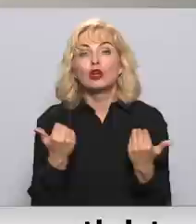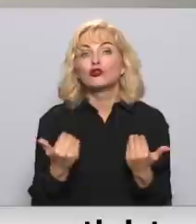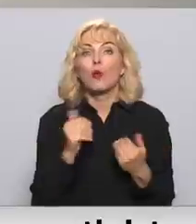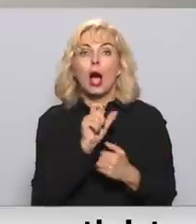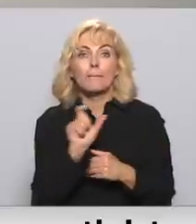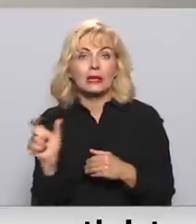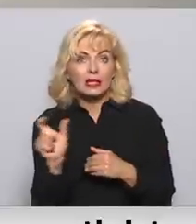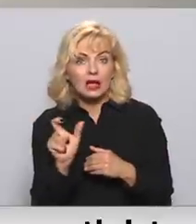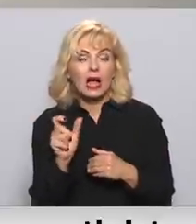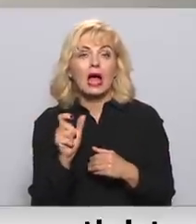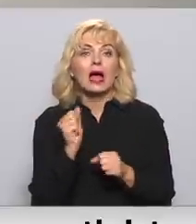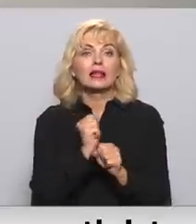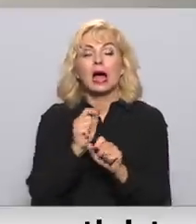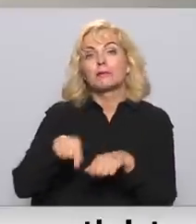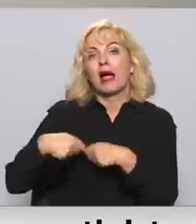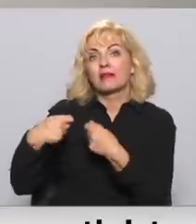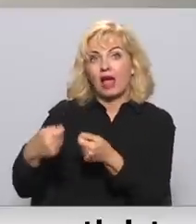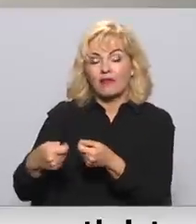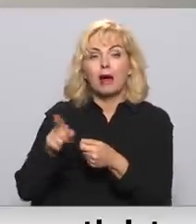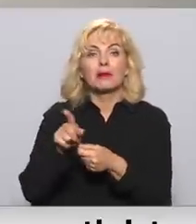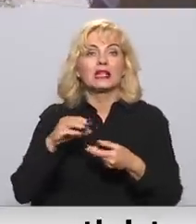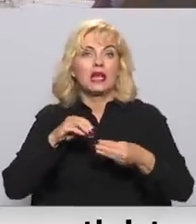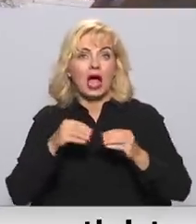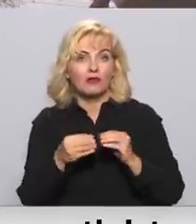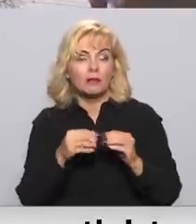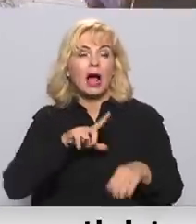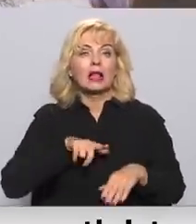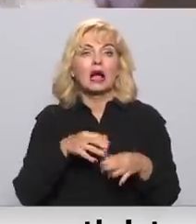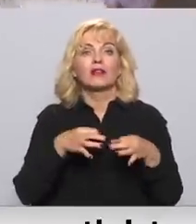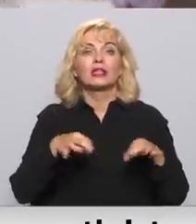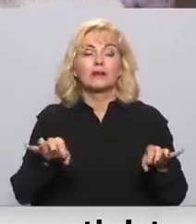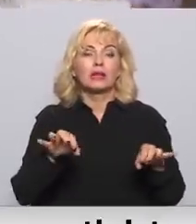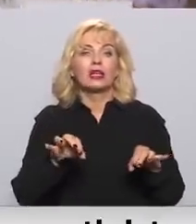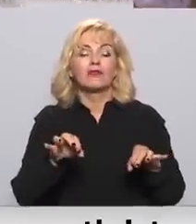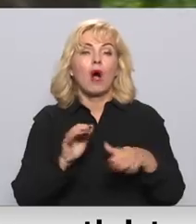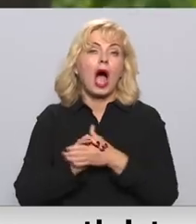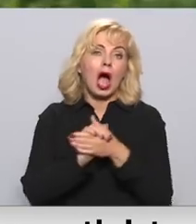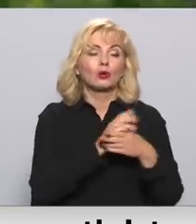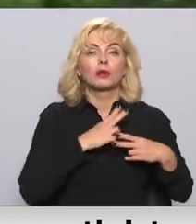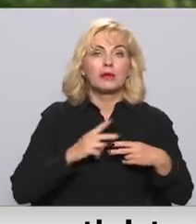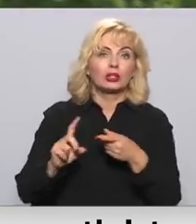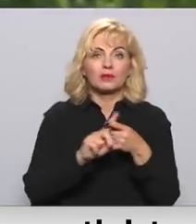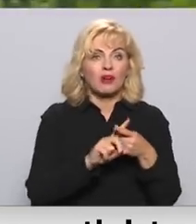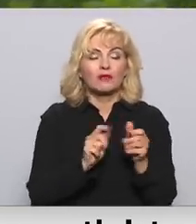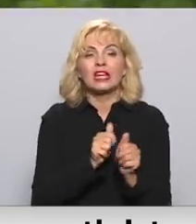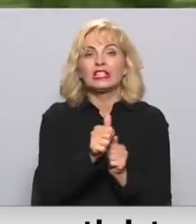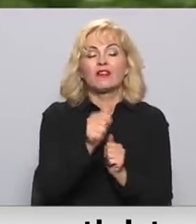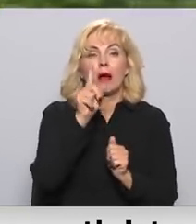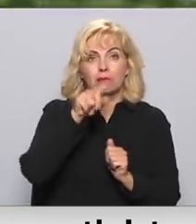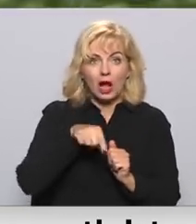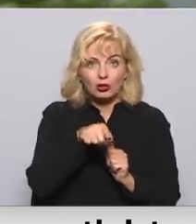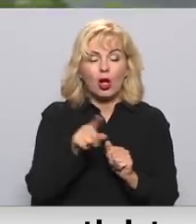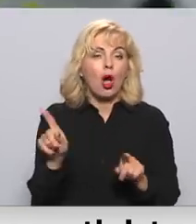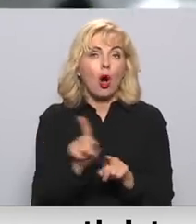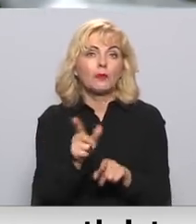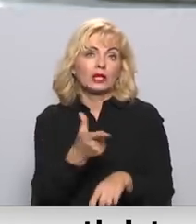brīdi darba devējiem ir jāievēro. Latvijas brīvo Arotbiedrību savienībā saka, ka izvirzītās prasības par obligātu